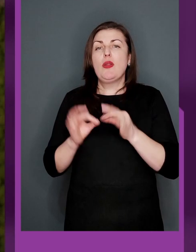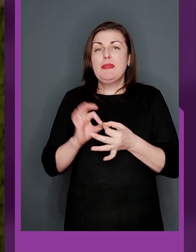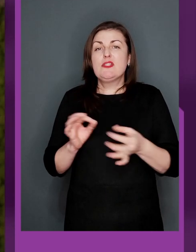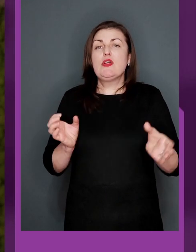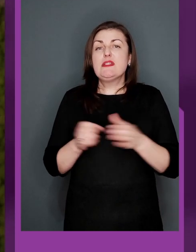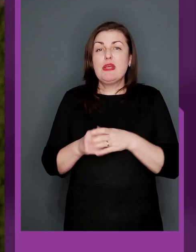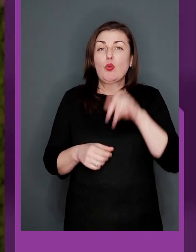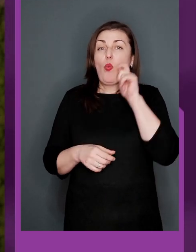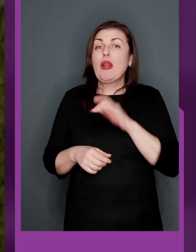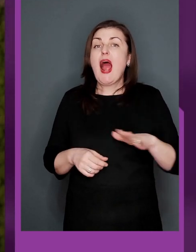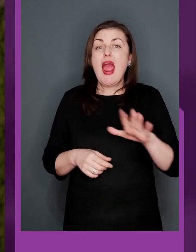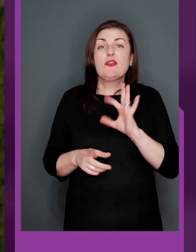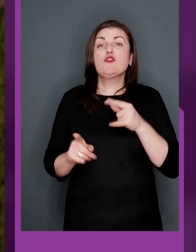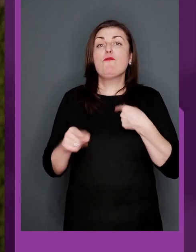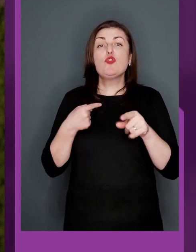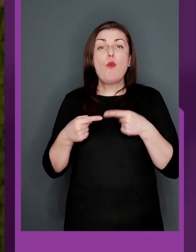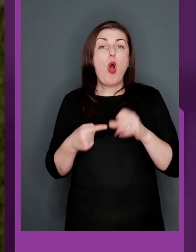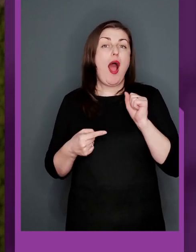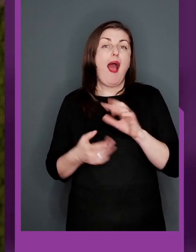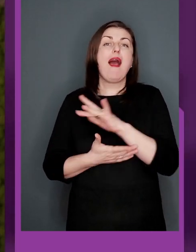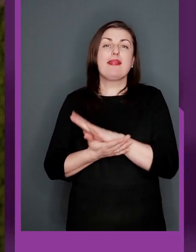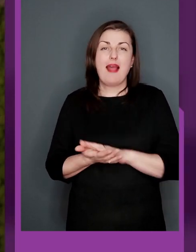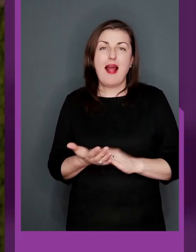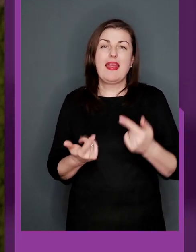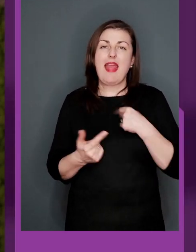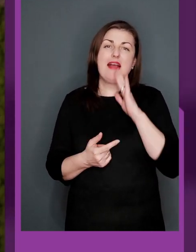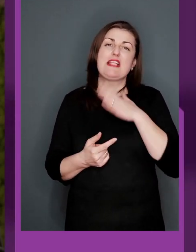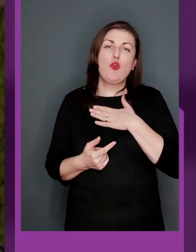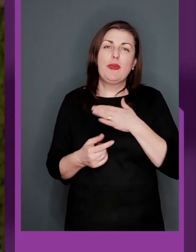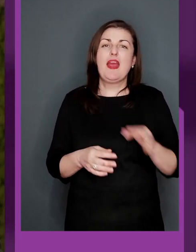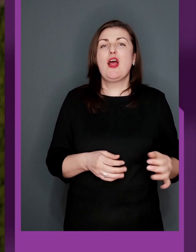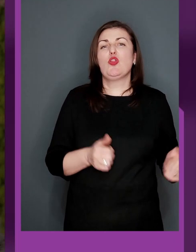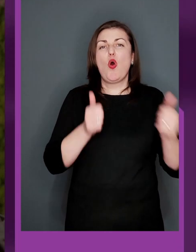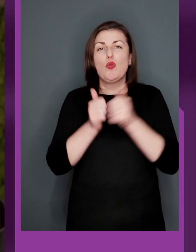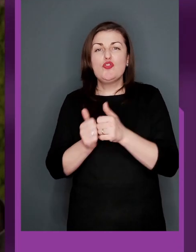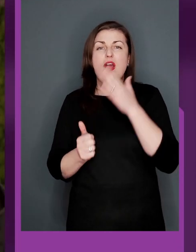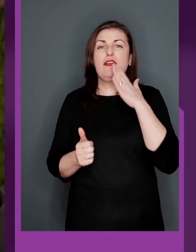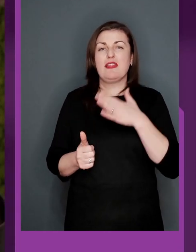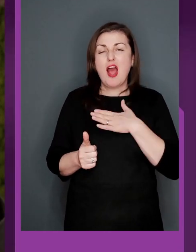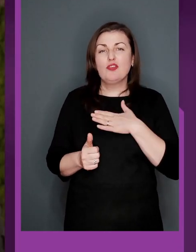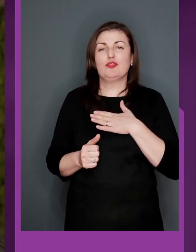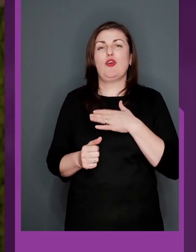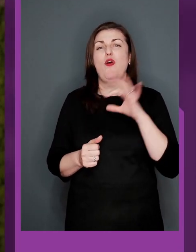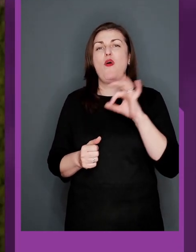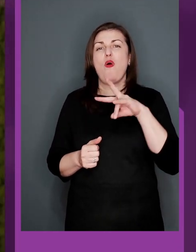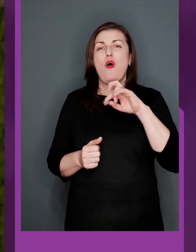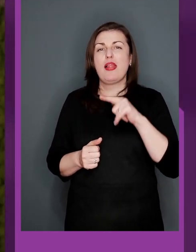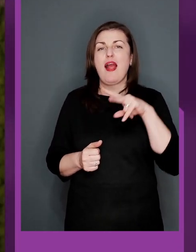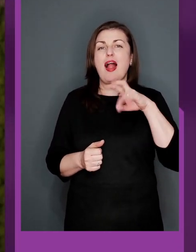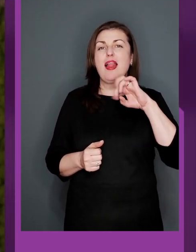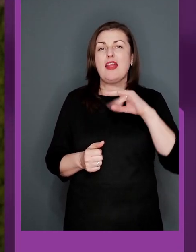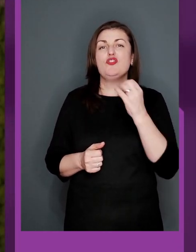паралімпійської збірної України з футболу. Ну а далі я залюбки долучаю нашого бомбардира